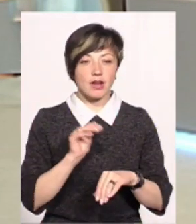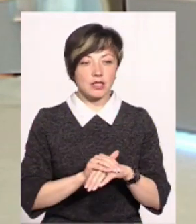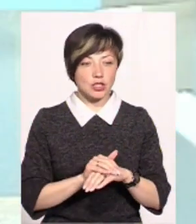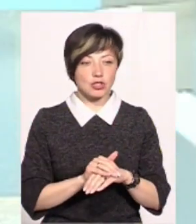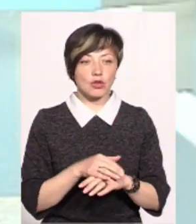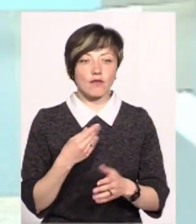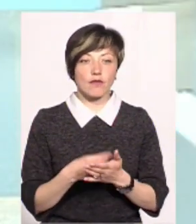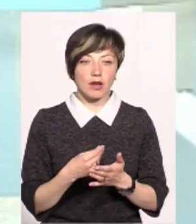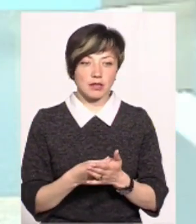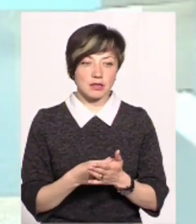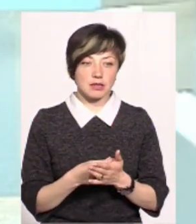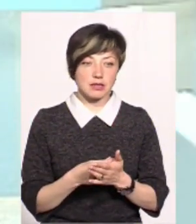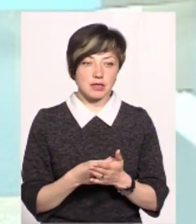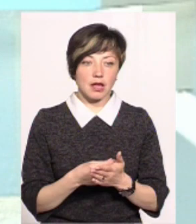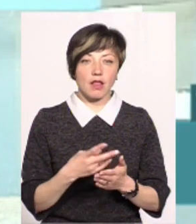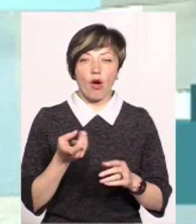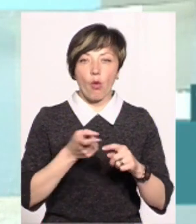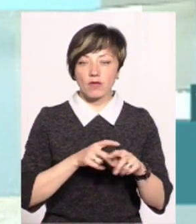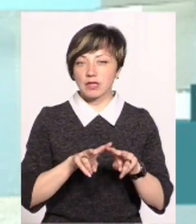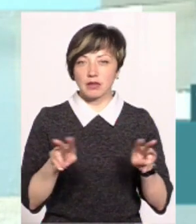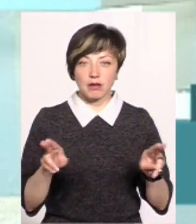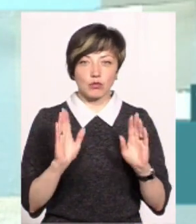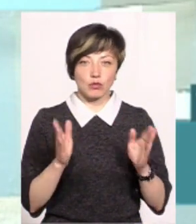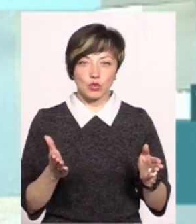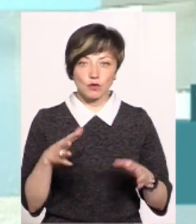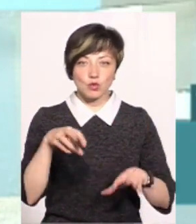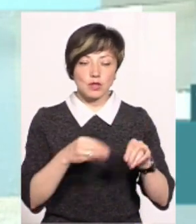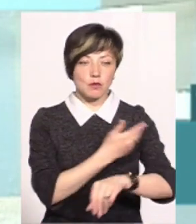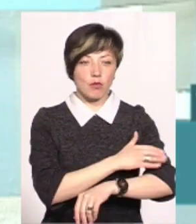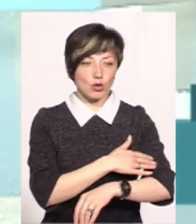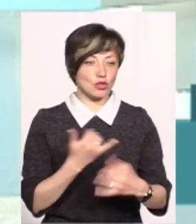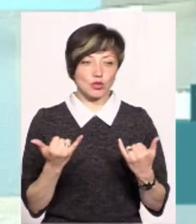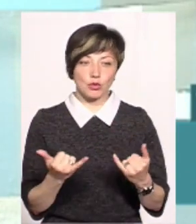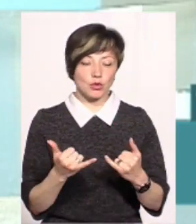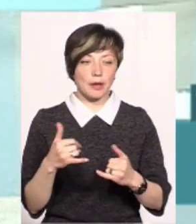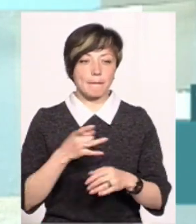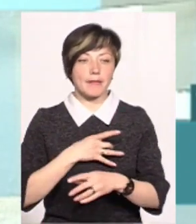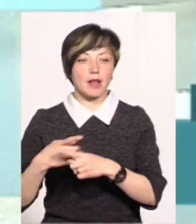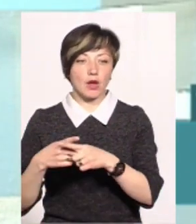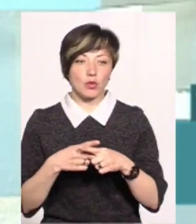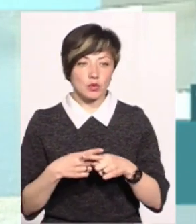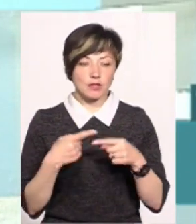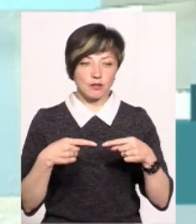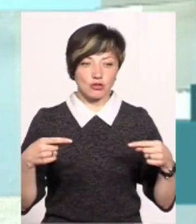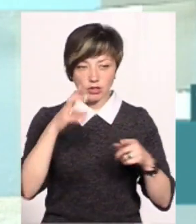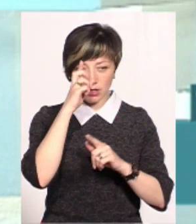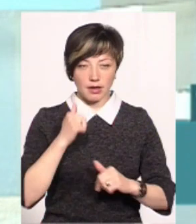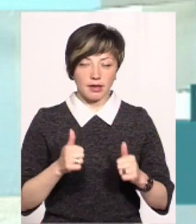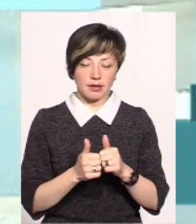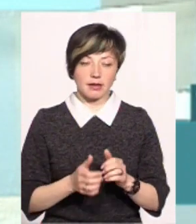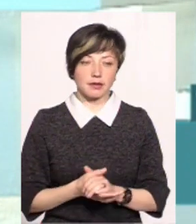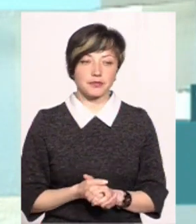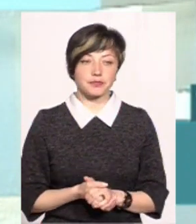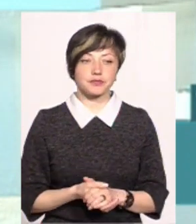фактично, вартість на овочі така же буде і в сусідній Польщі сьогодні, і в сусідній Білорусі, і в інших країнах.